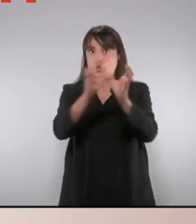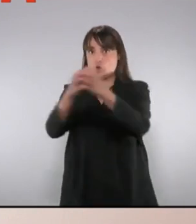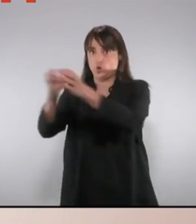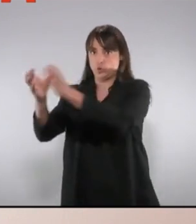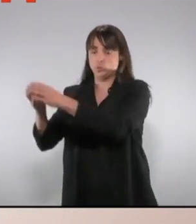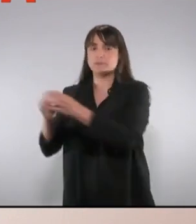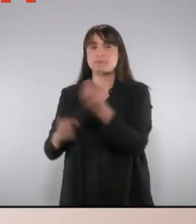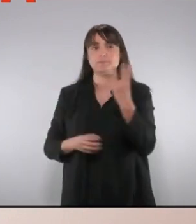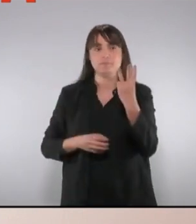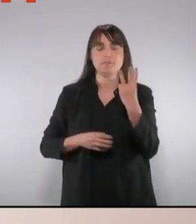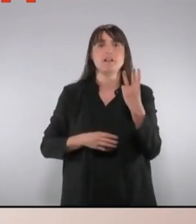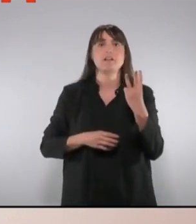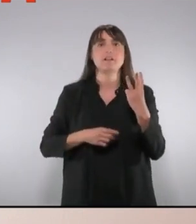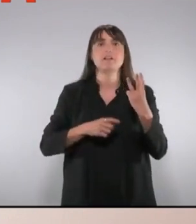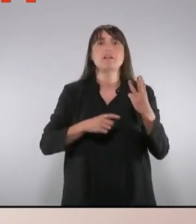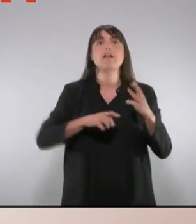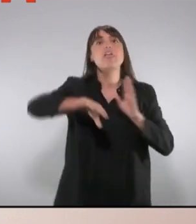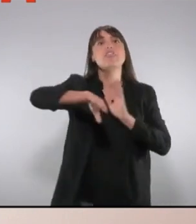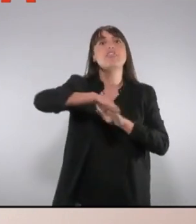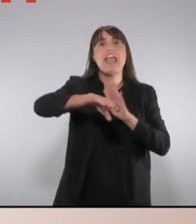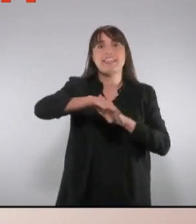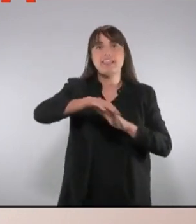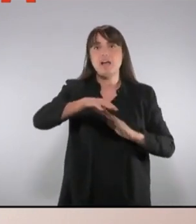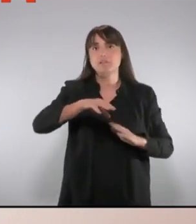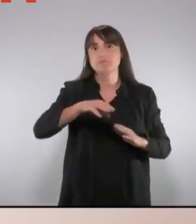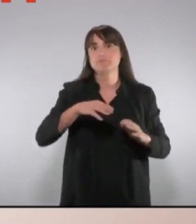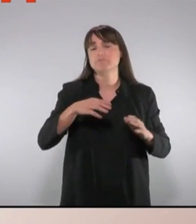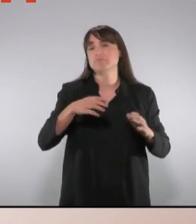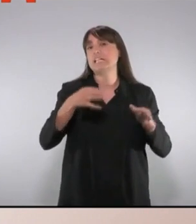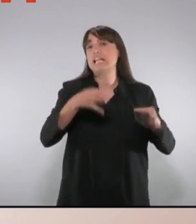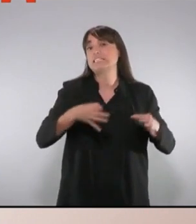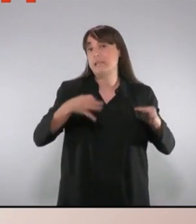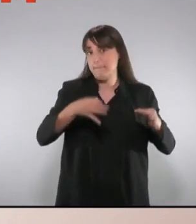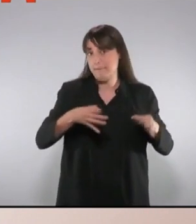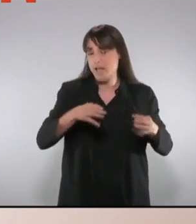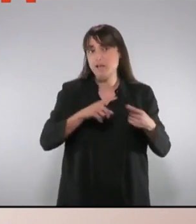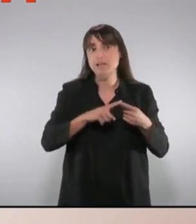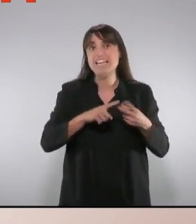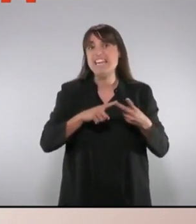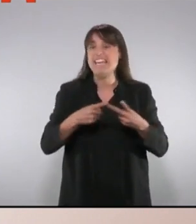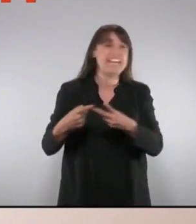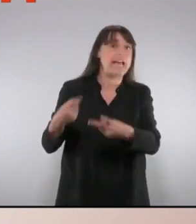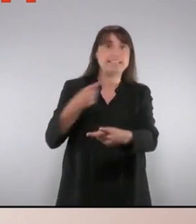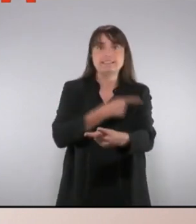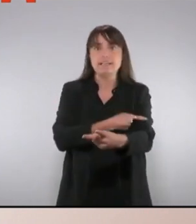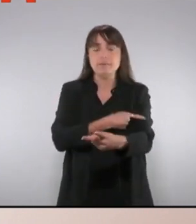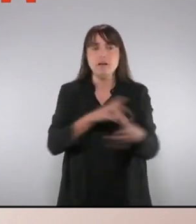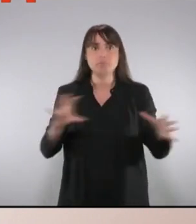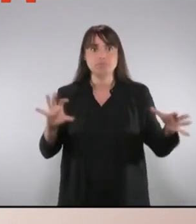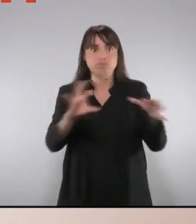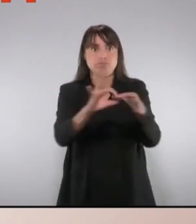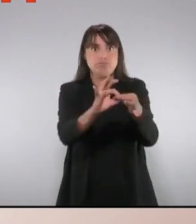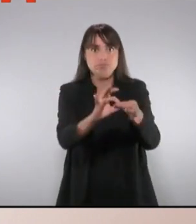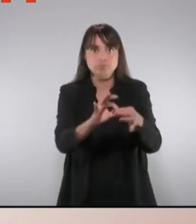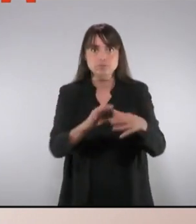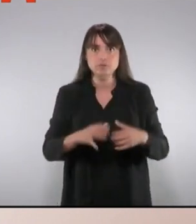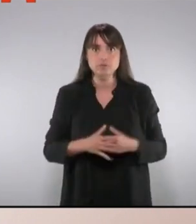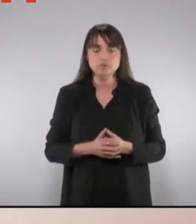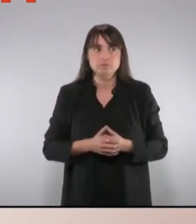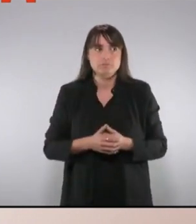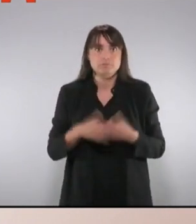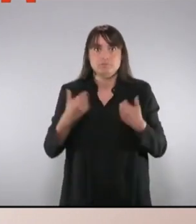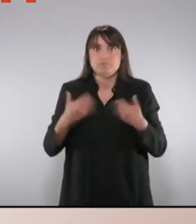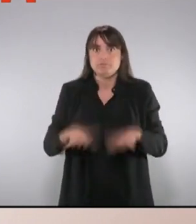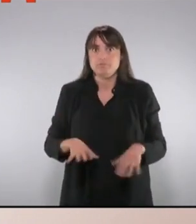conservadora i l'extrema dreta, veiem com per qüestions segurament fruit de pressions, per intentar apagar incendis, per mirar a curtterministes,